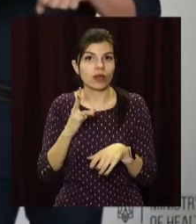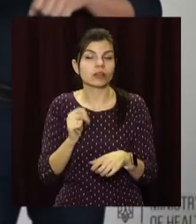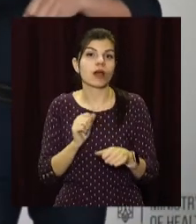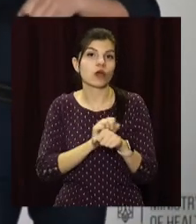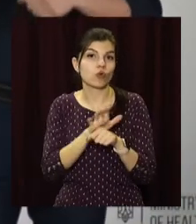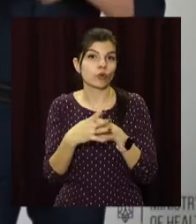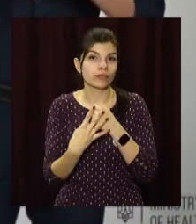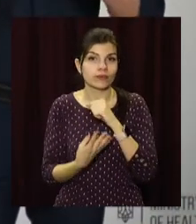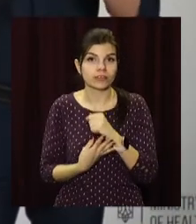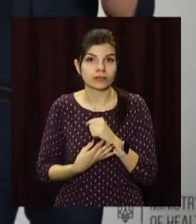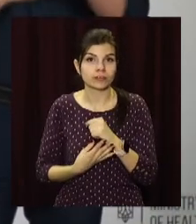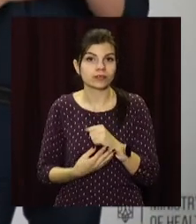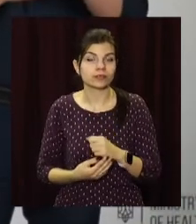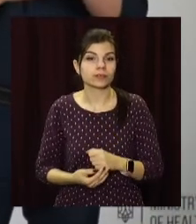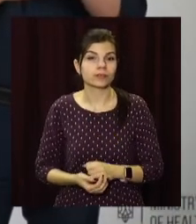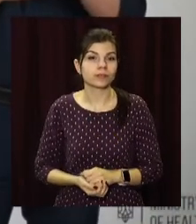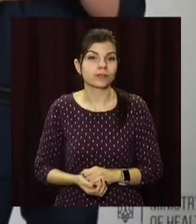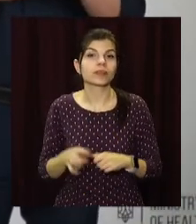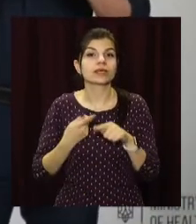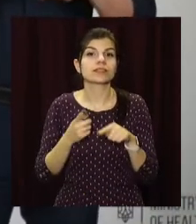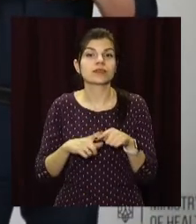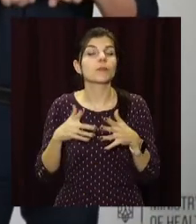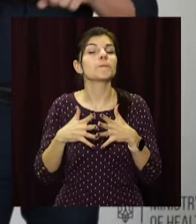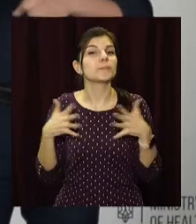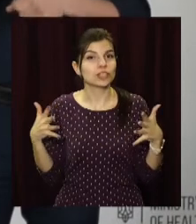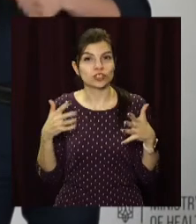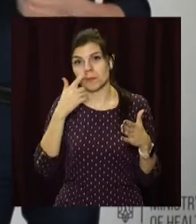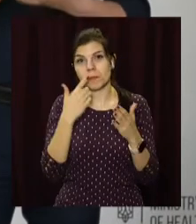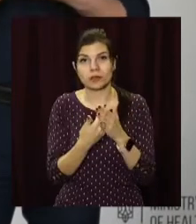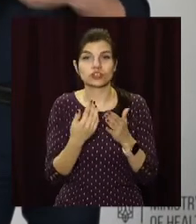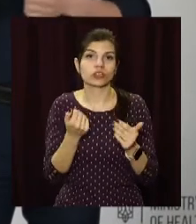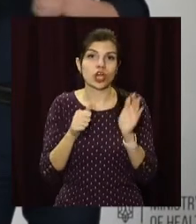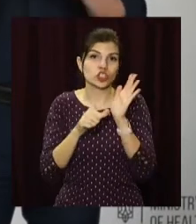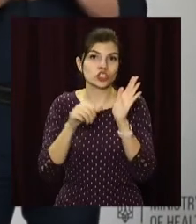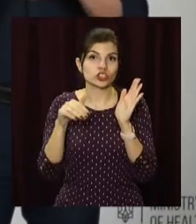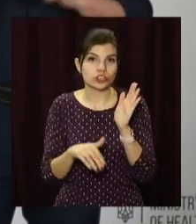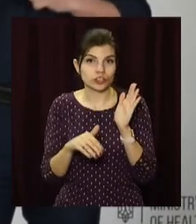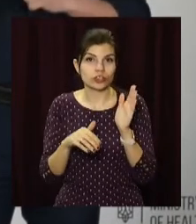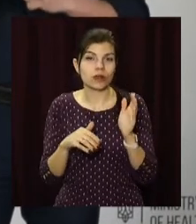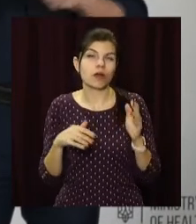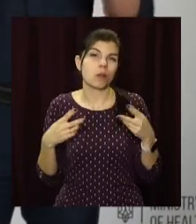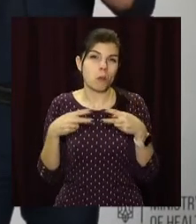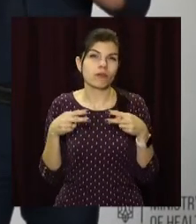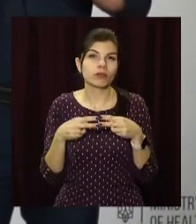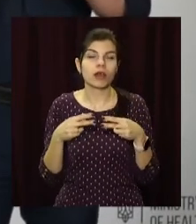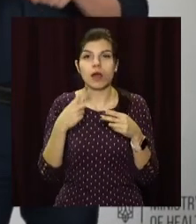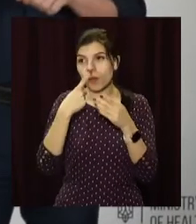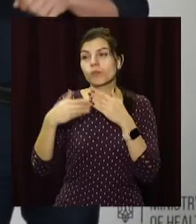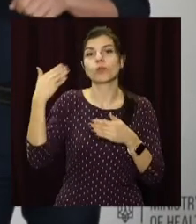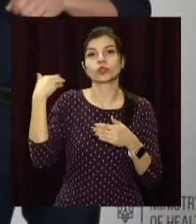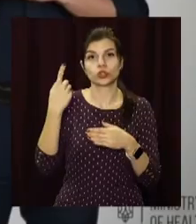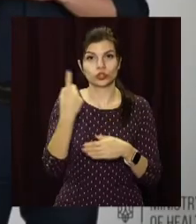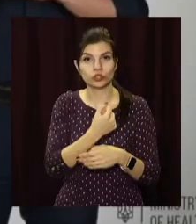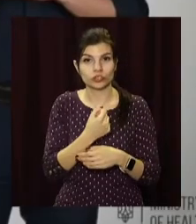на COVID-19. Це більше майже на 6 тисяч порівняння з позаминулим